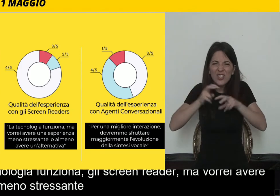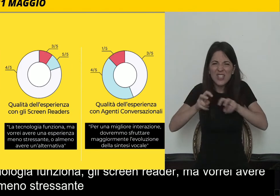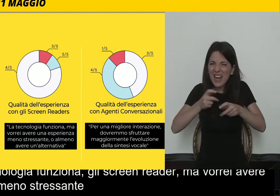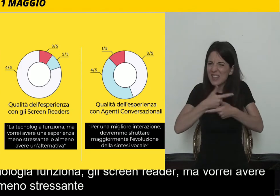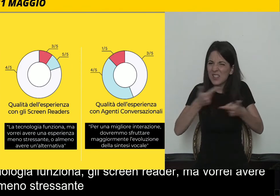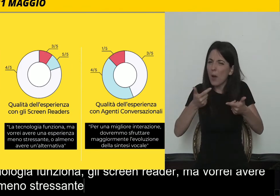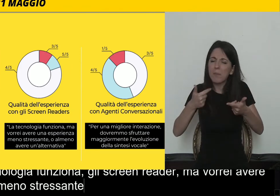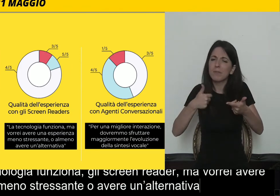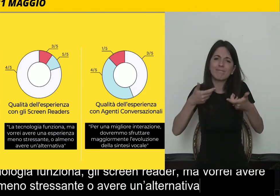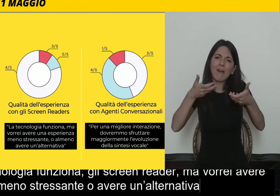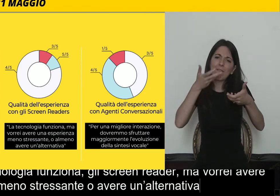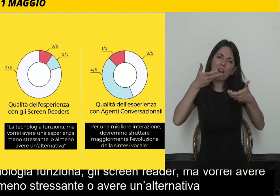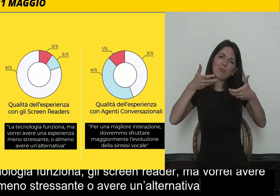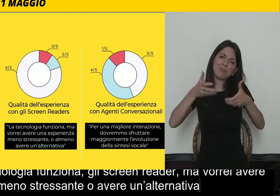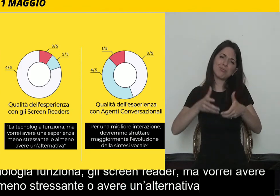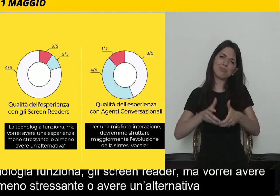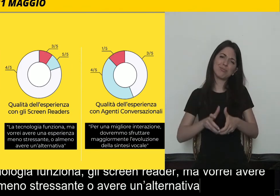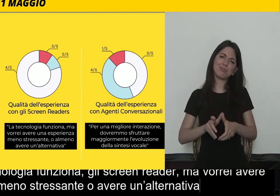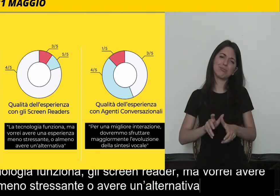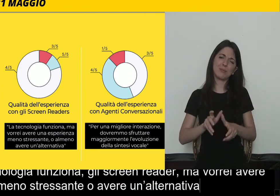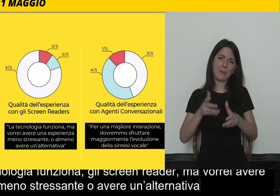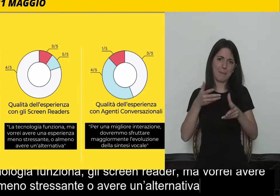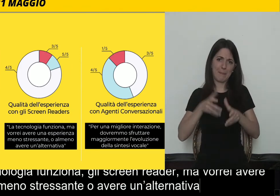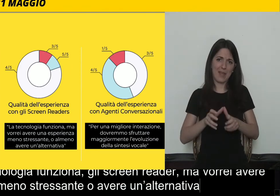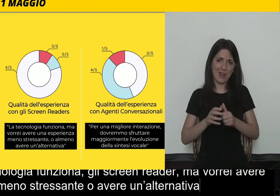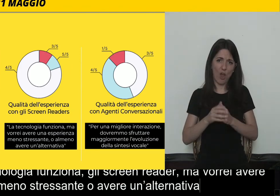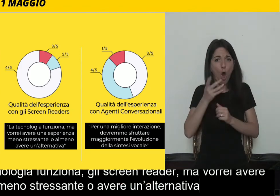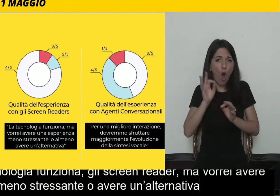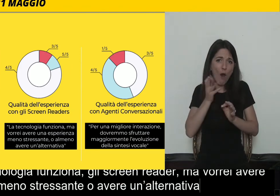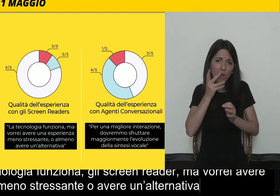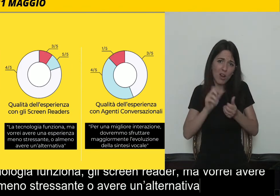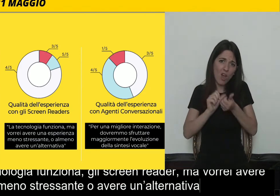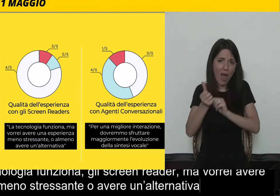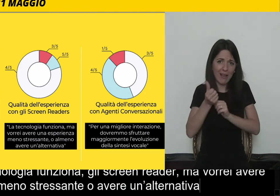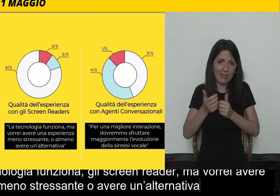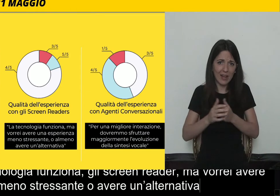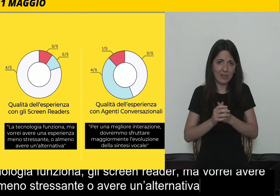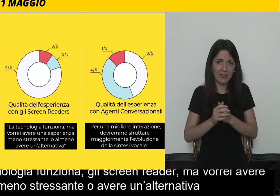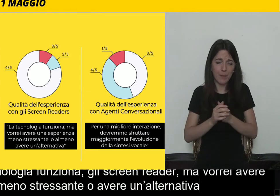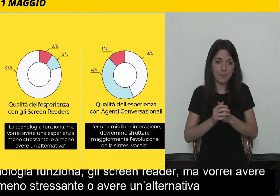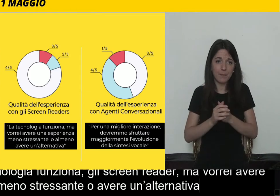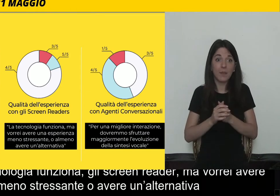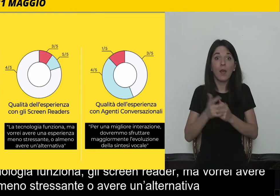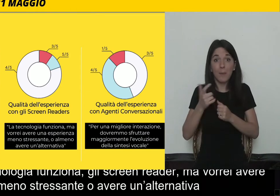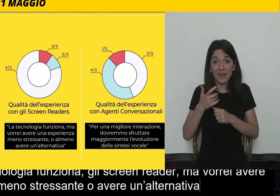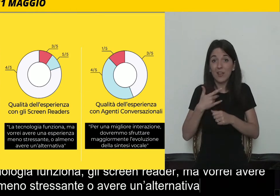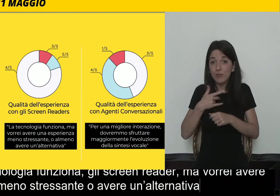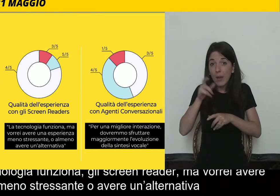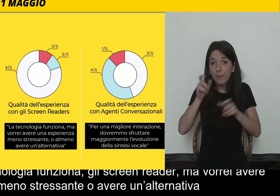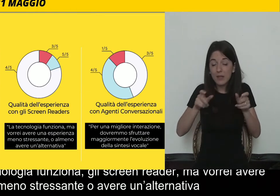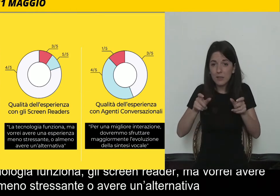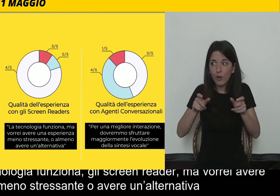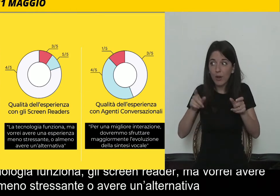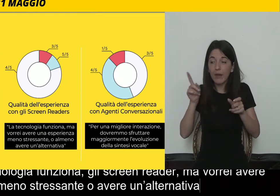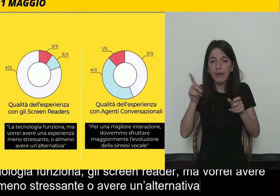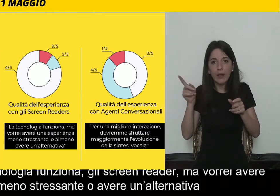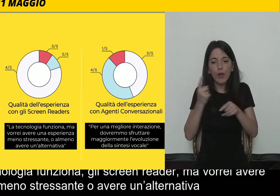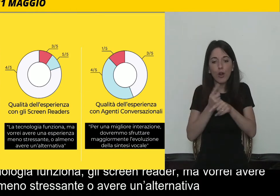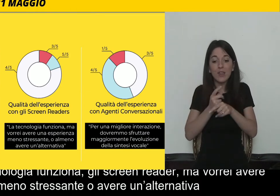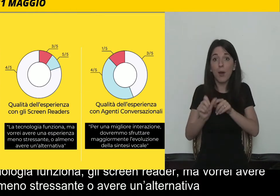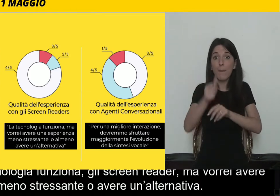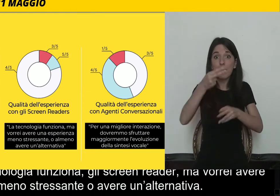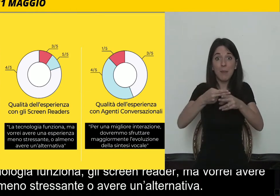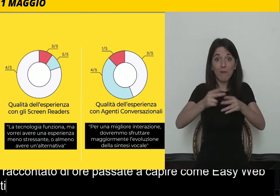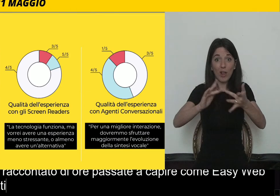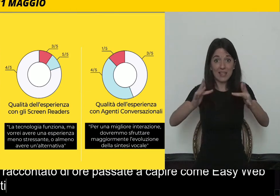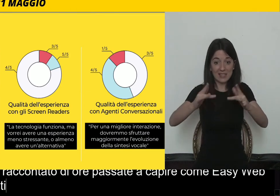raccontato appunto di ore e ore passate a capire come i siti web sono organizzati nel momento in cui si approcciano ai siti per